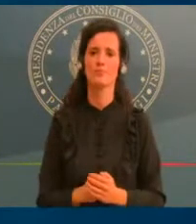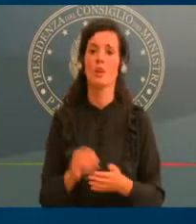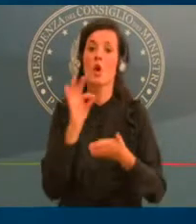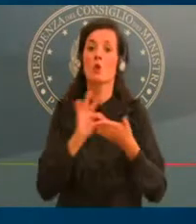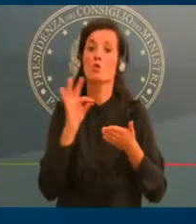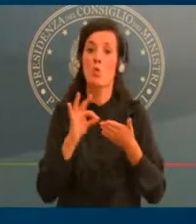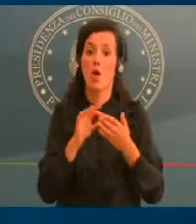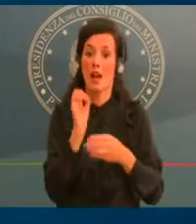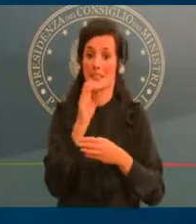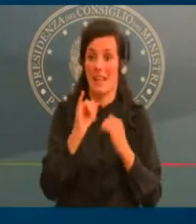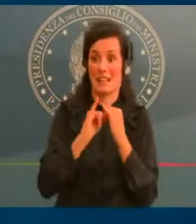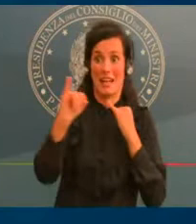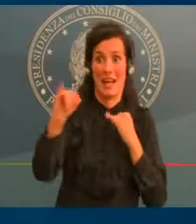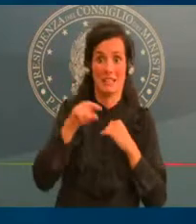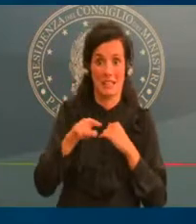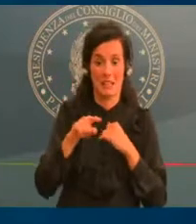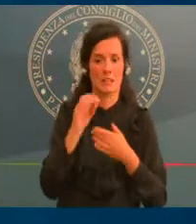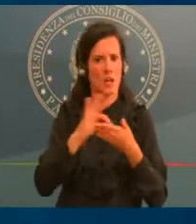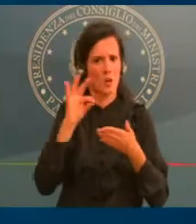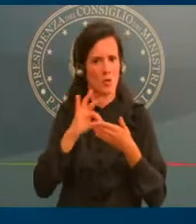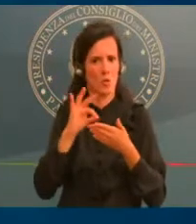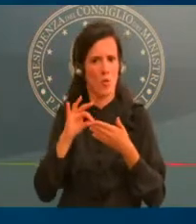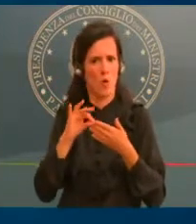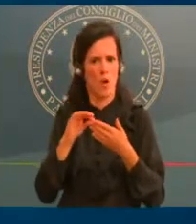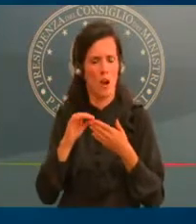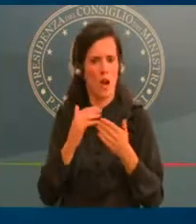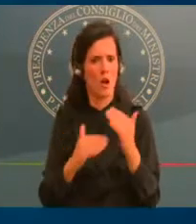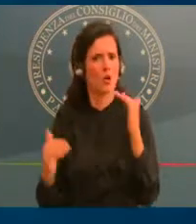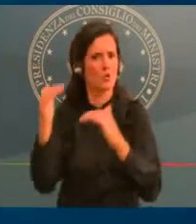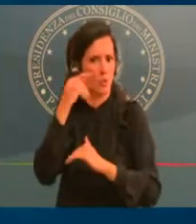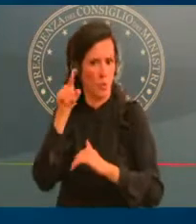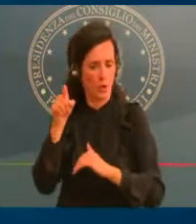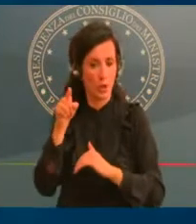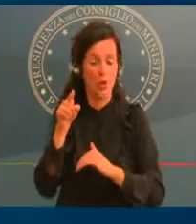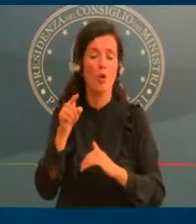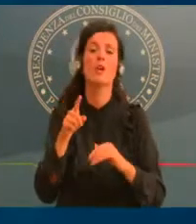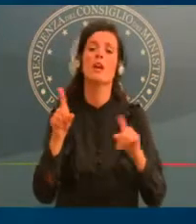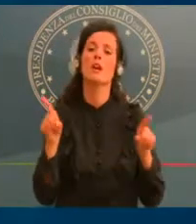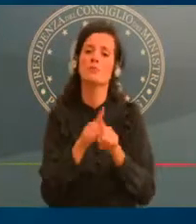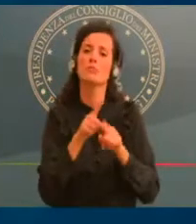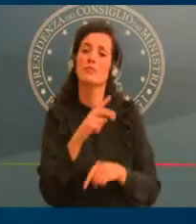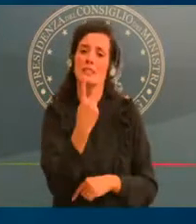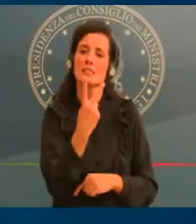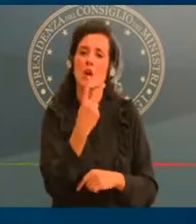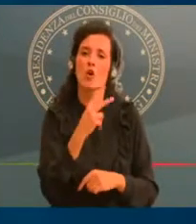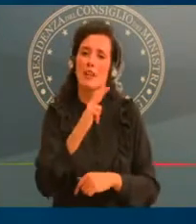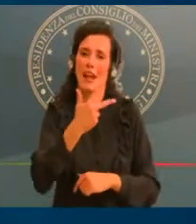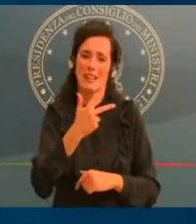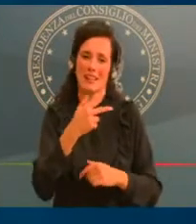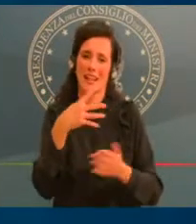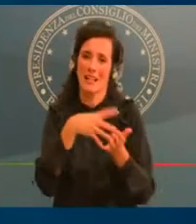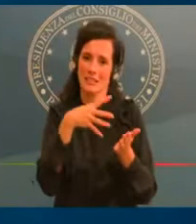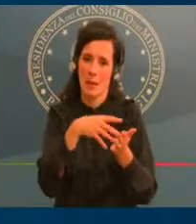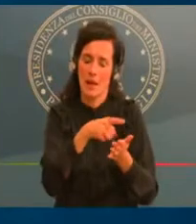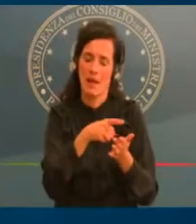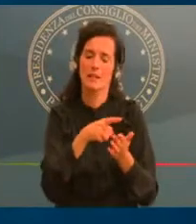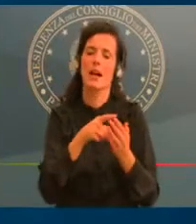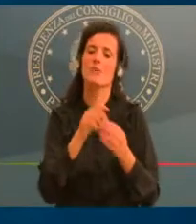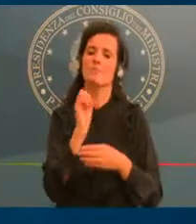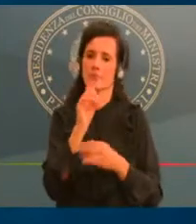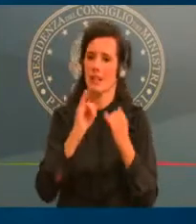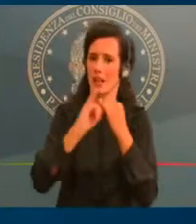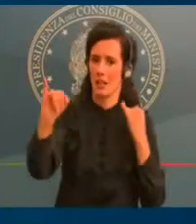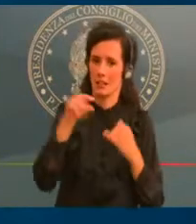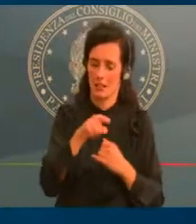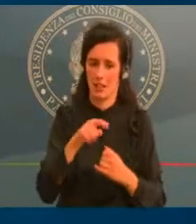seconda e terza media. Restano quindi aperte solo le scuole dell'infanzia, le scuole elementari, la prima